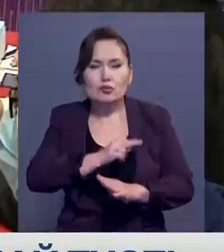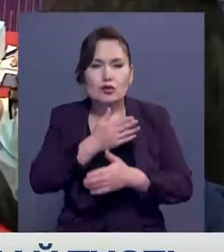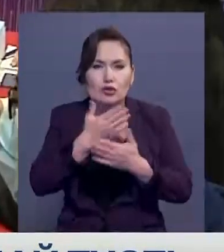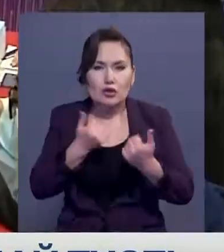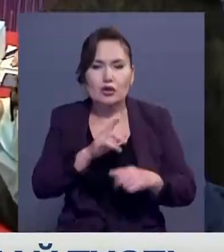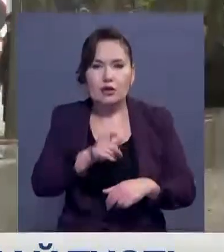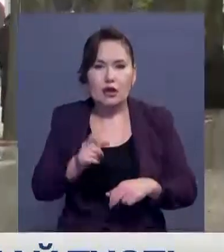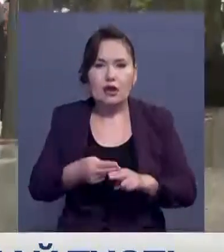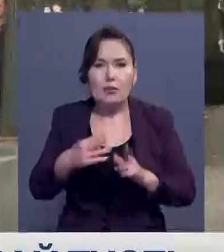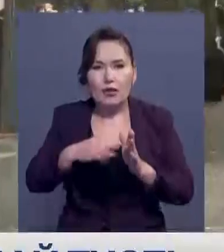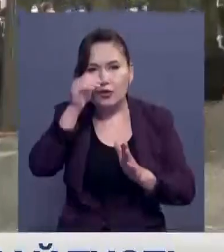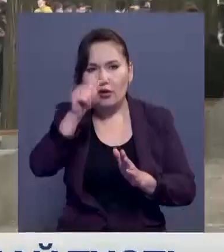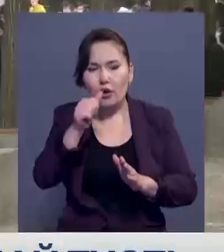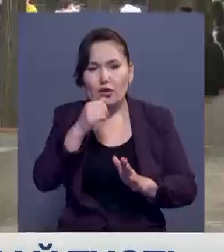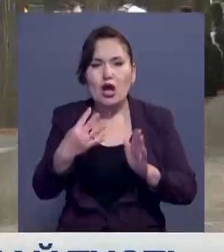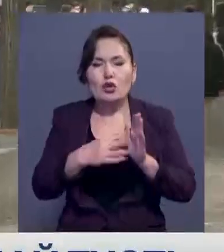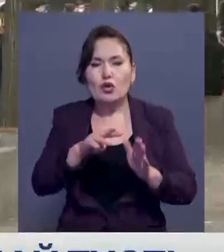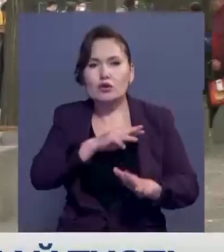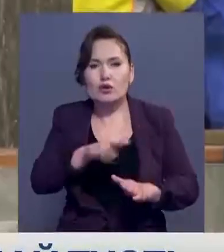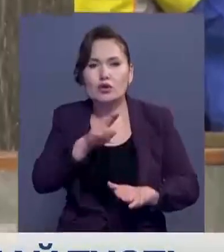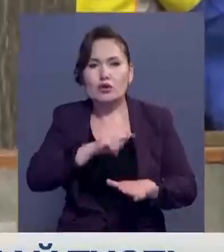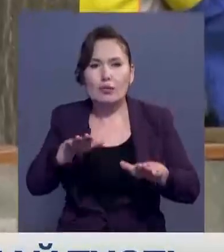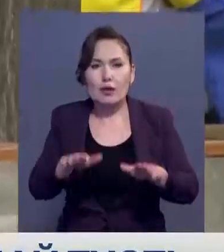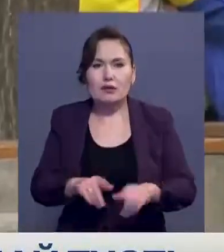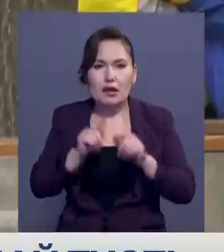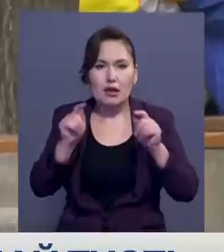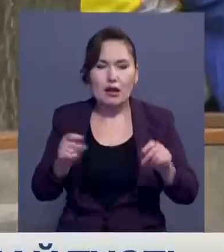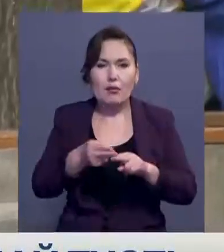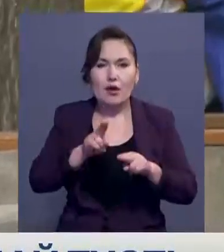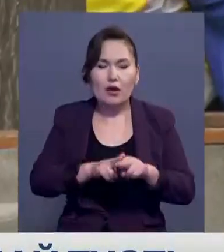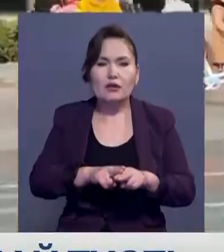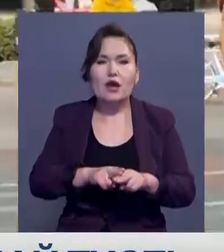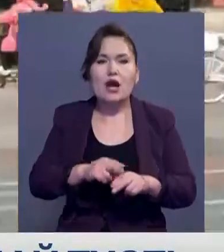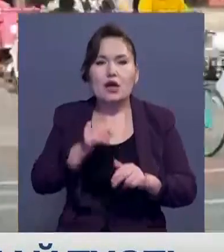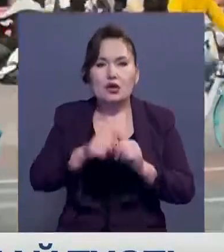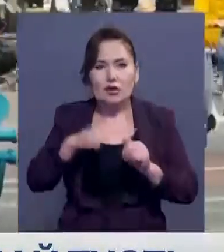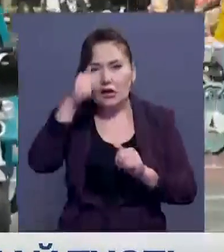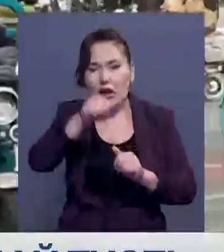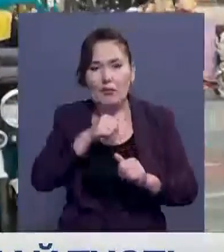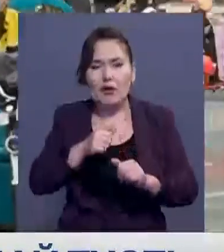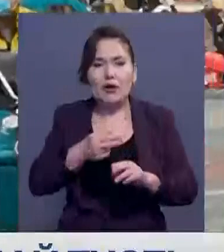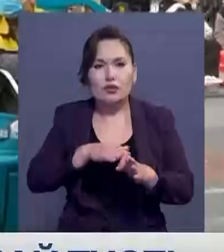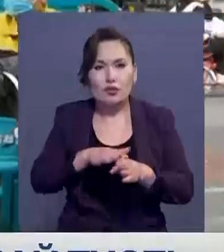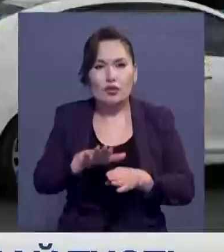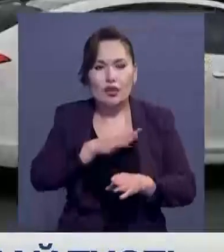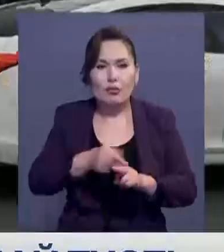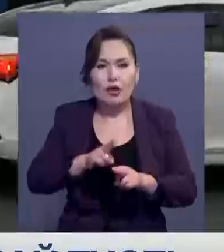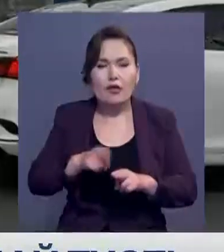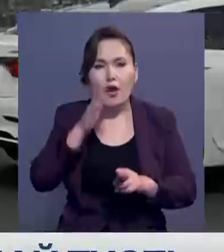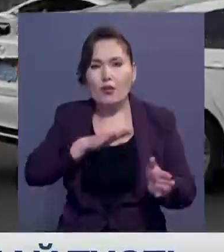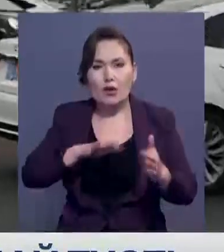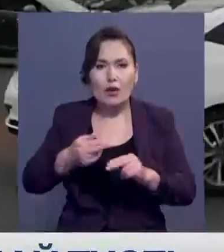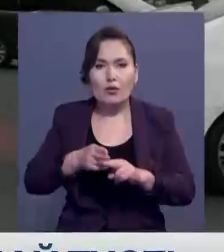жылдың алғашқы 9 айында 9 миллионды жаңа жұмыс орны құрылды. Осылайша жылдық жоспар орындауды. Алайда уақыт өте